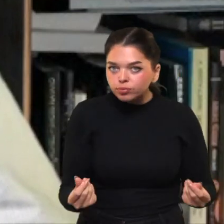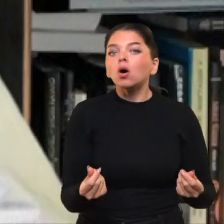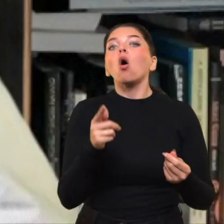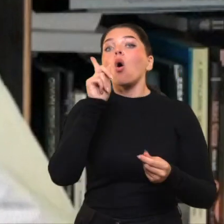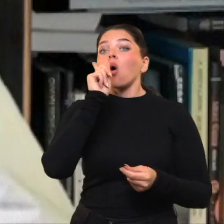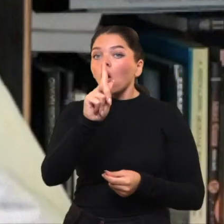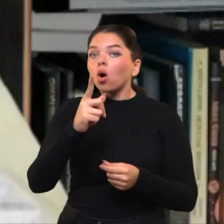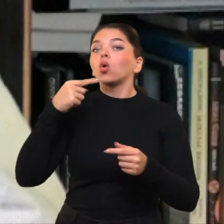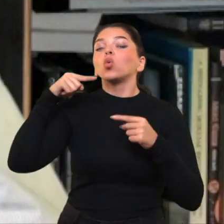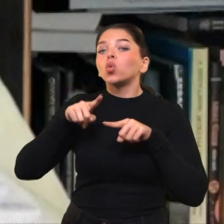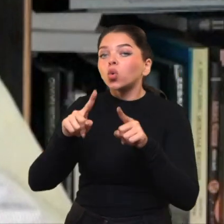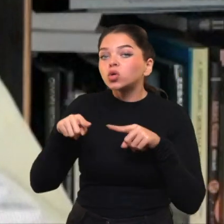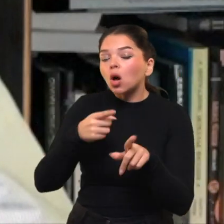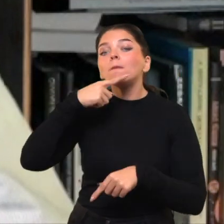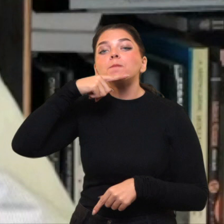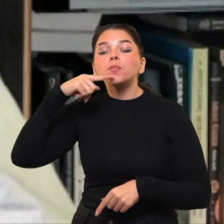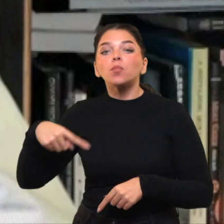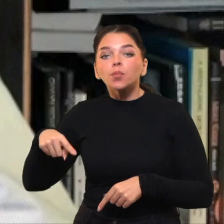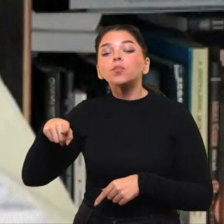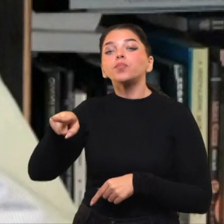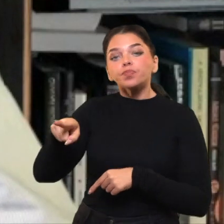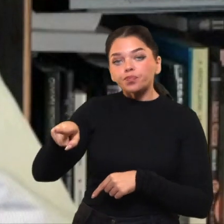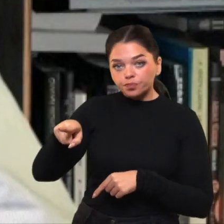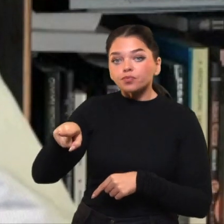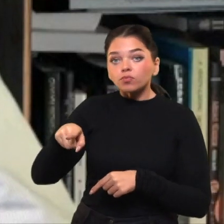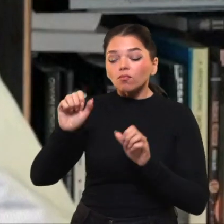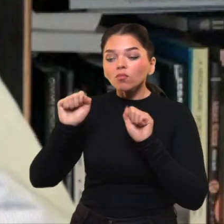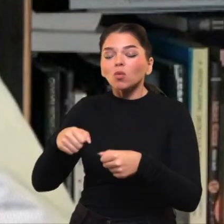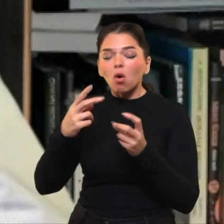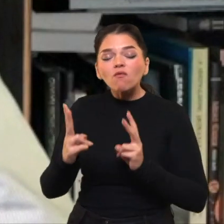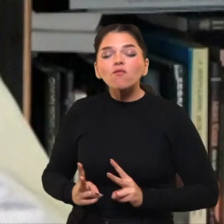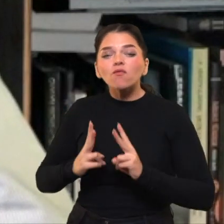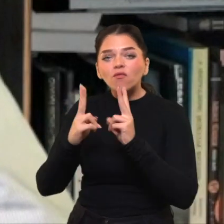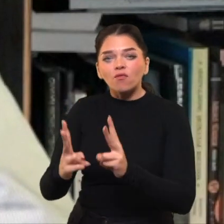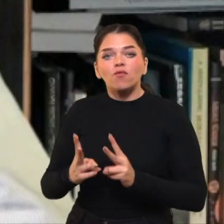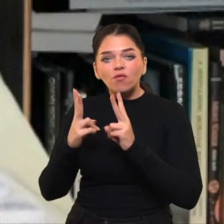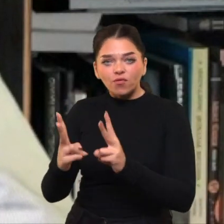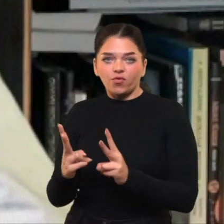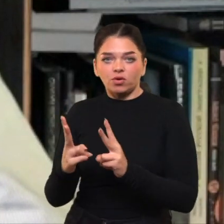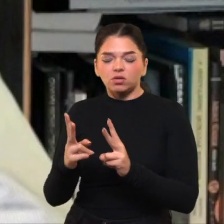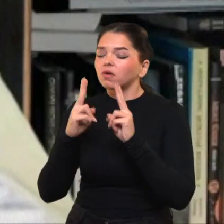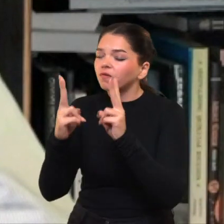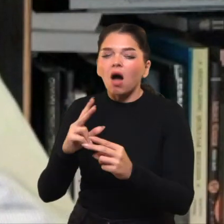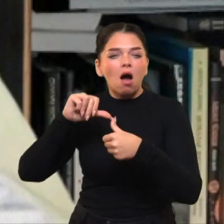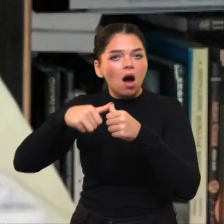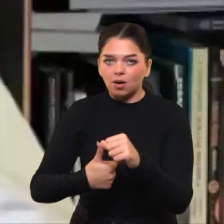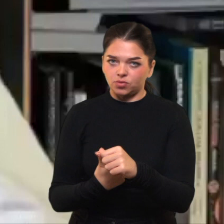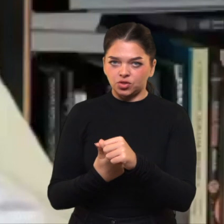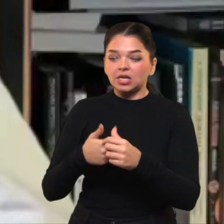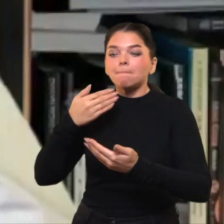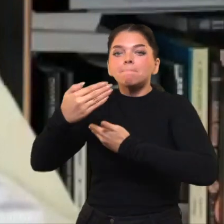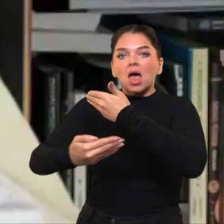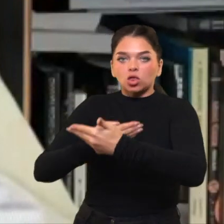Rusijos propaganda gali pergyventi savo gimdytojus. Tam yra ypatumas. pagimdi tokio pobūdžio metodologiją,